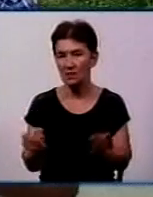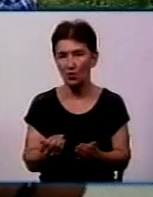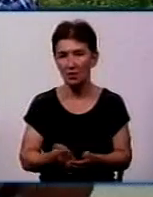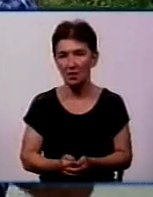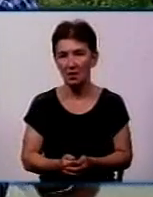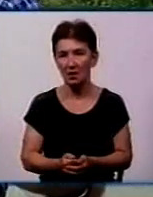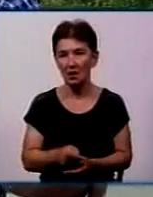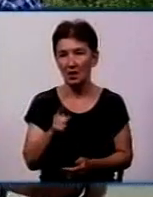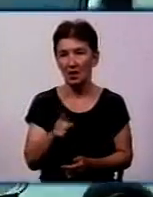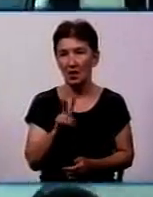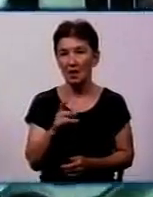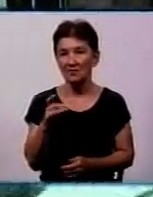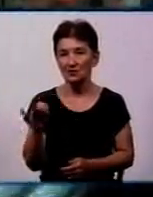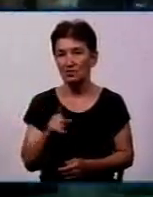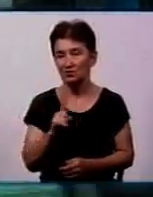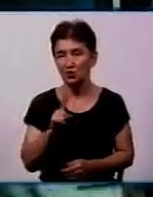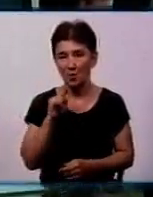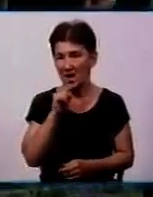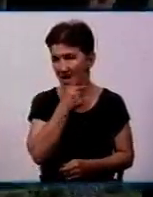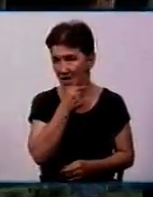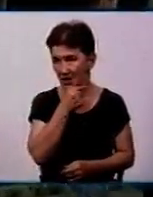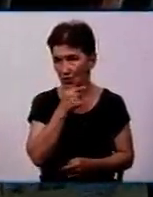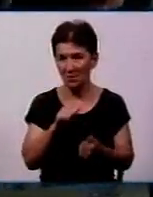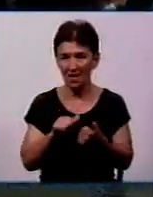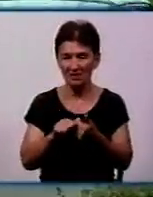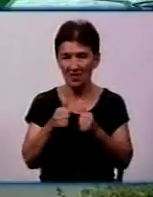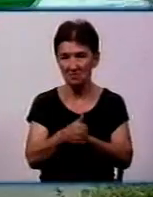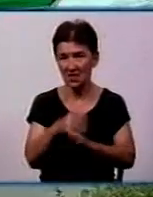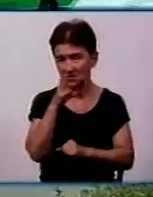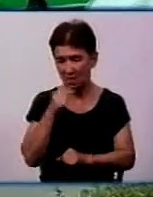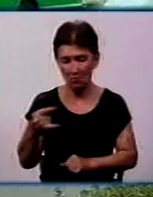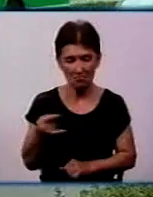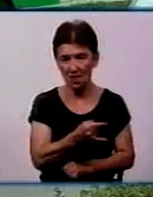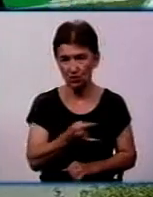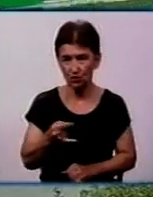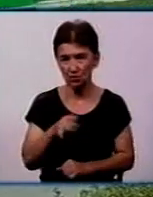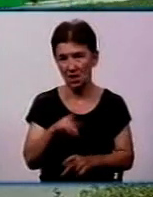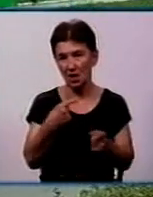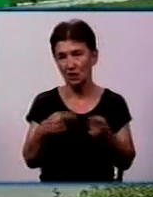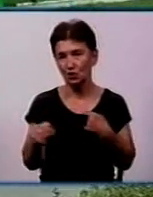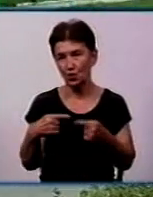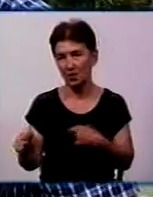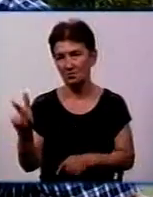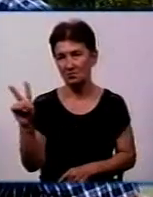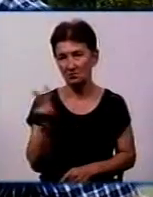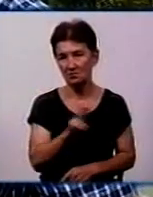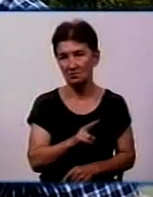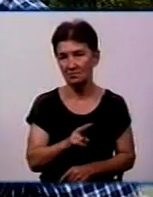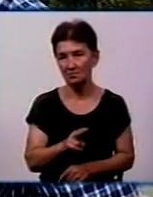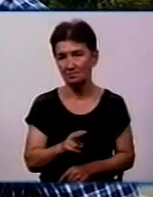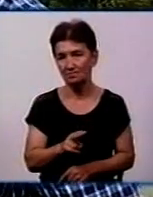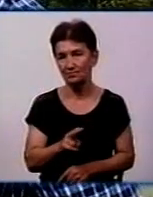Кропивничанин Дмитро Кравцов. Щоб зекономити на проїзді, замість маршруту користуватиметься іншими видами громадського транспорту. Більше